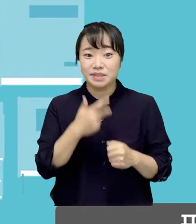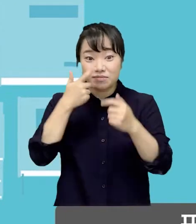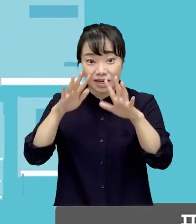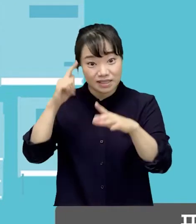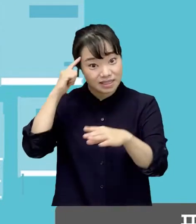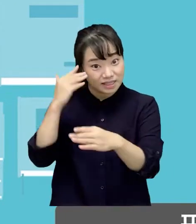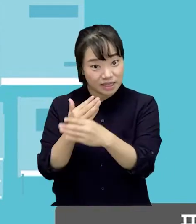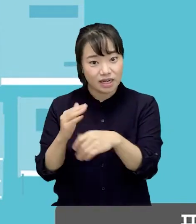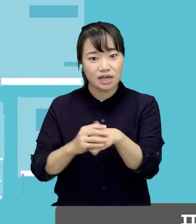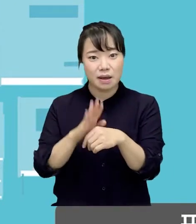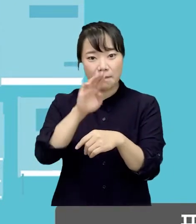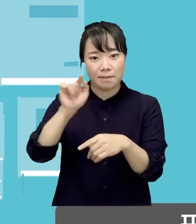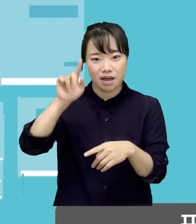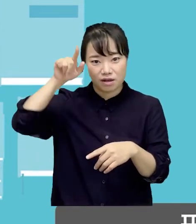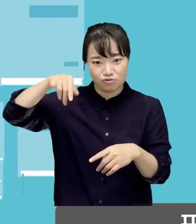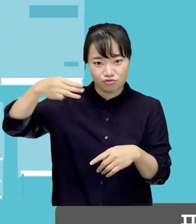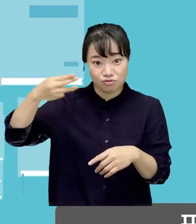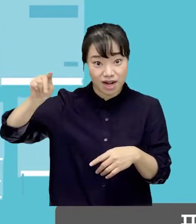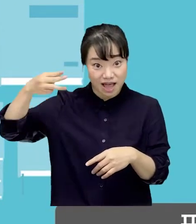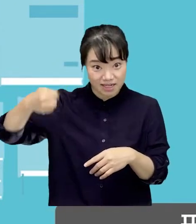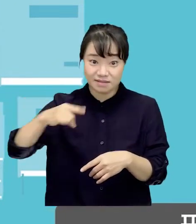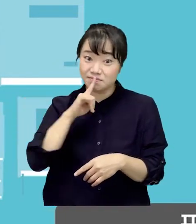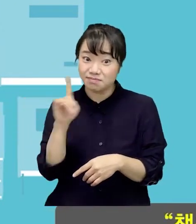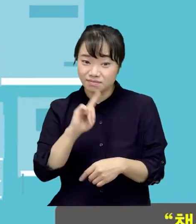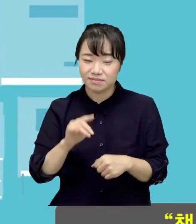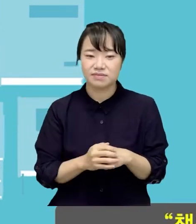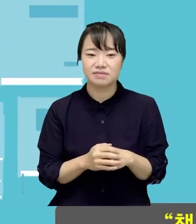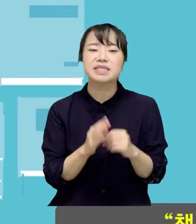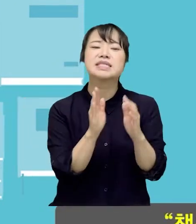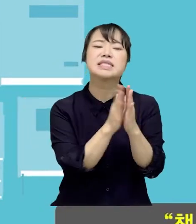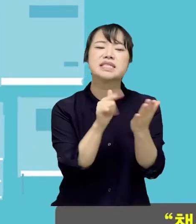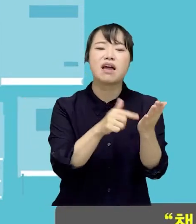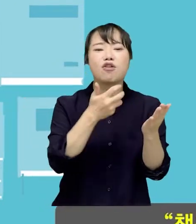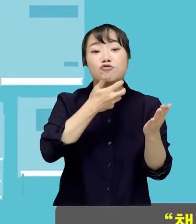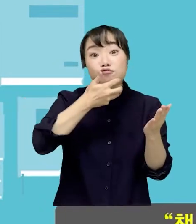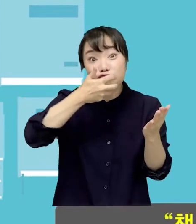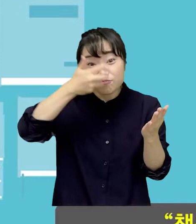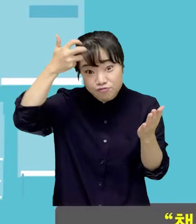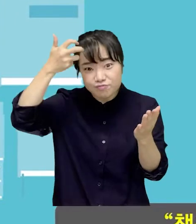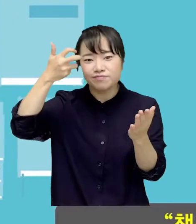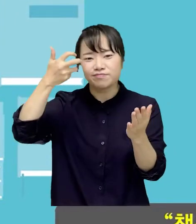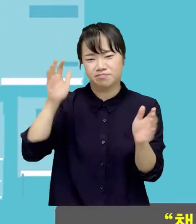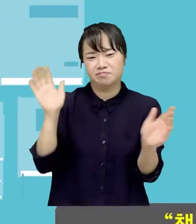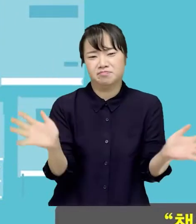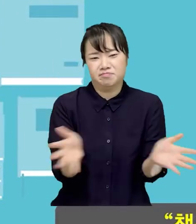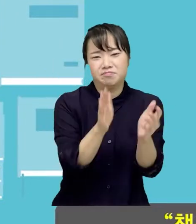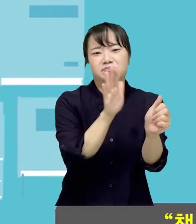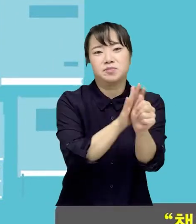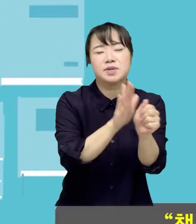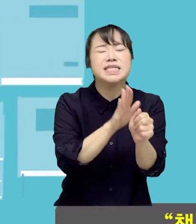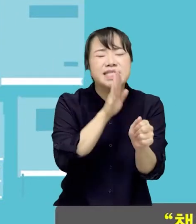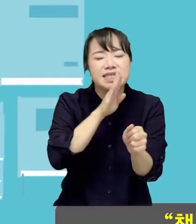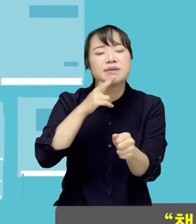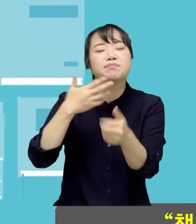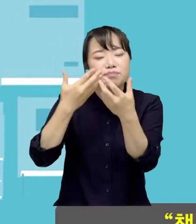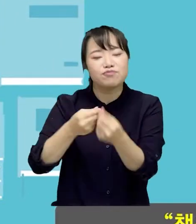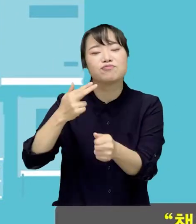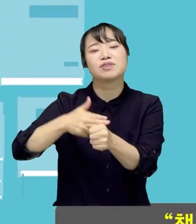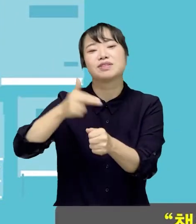프랑스 철학자 G. 바슐라르는 이렇게 말했다. 책은 꿈꾸는 것을 가르쳐주는 진짜 선생이다.